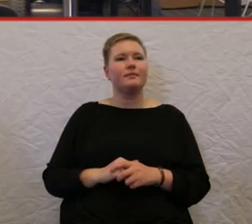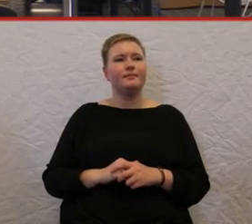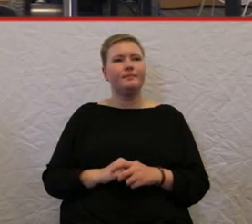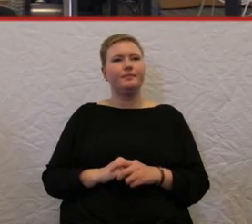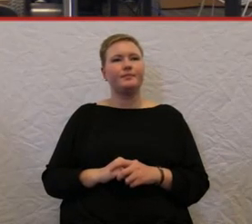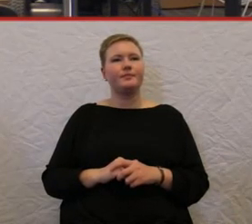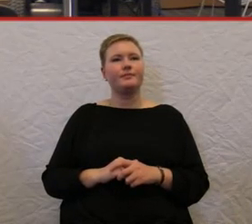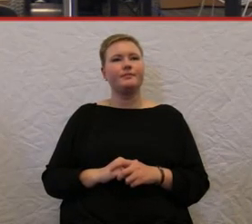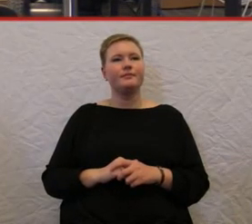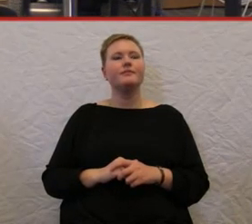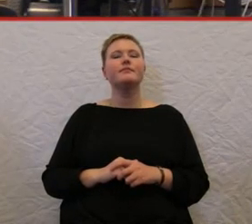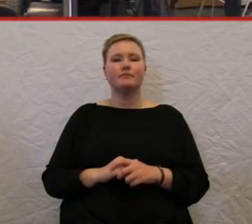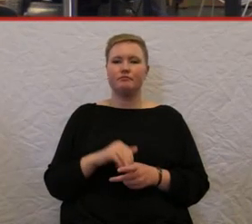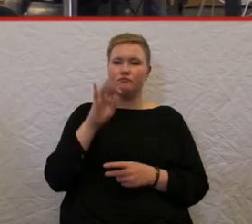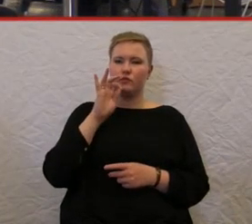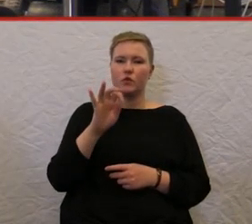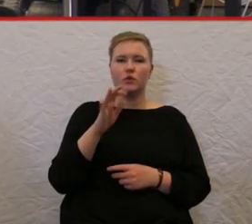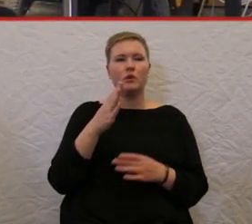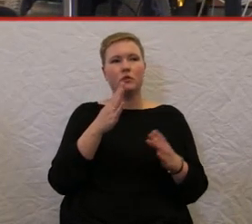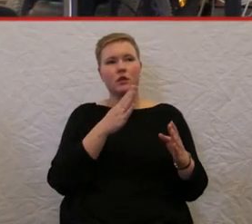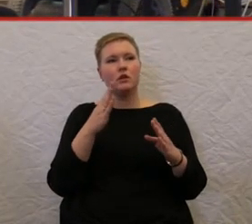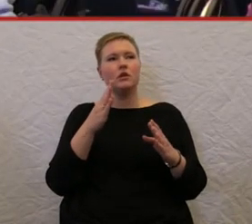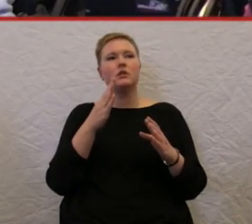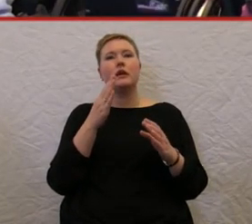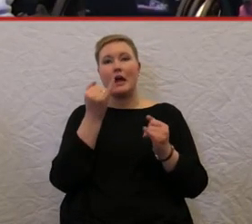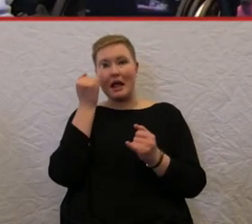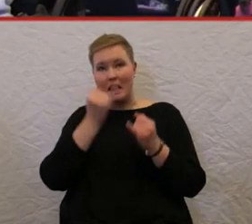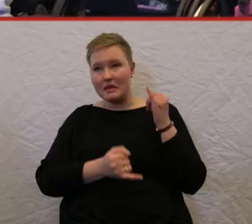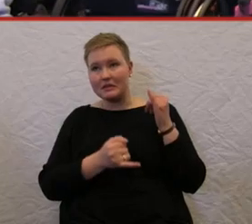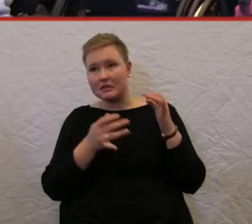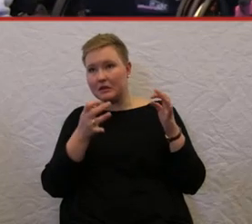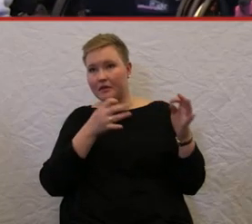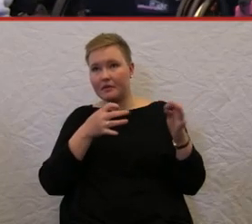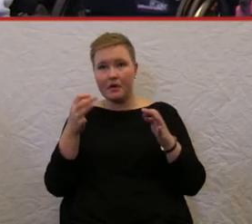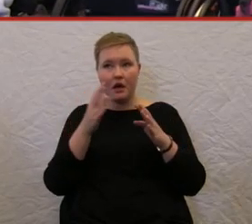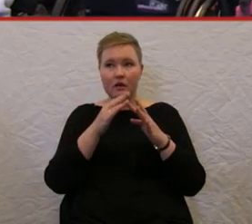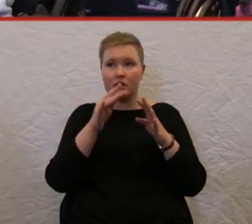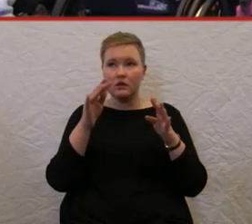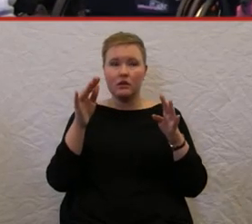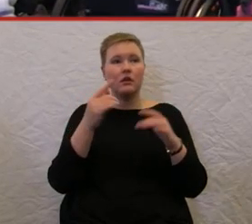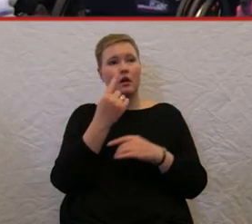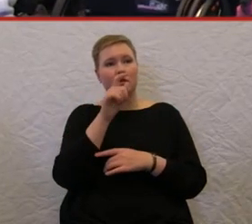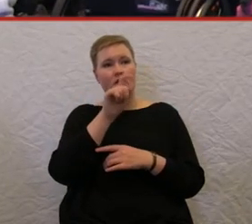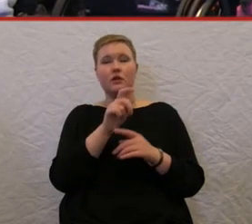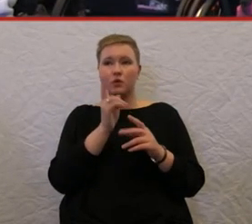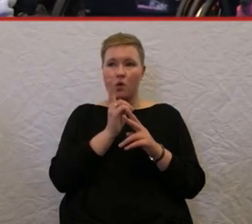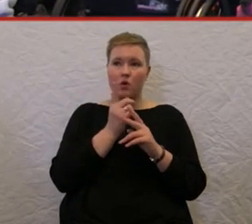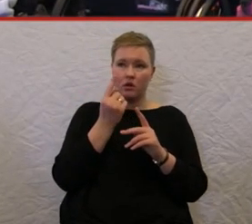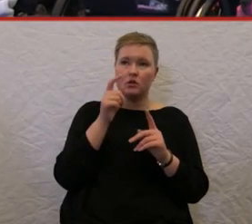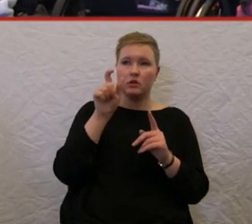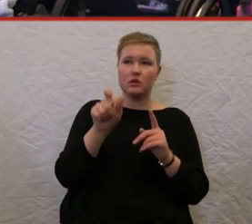Ja, gut. Jetzt Frage noch mal, letzte Wortmeldung. Hier vorne noch mal. Möchte noch jemand?